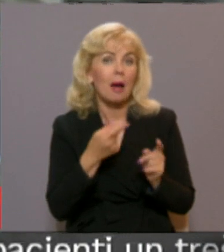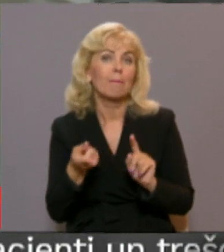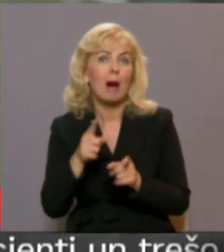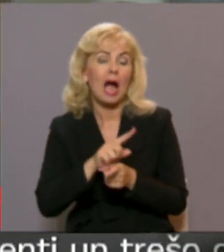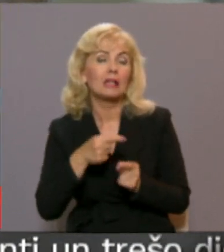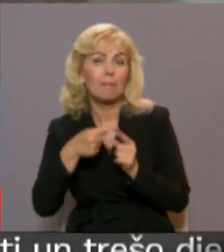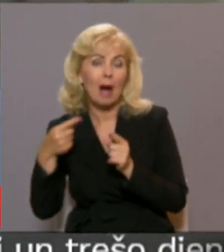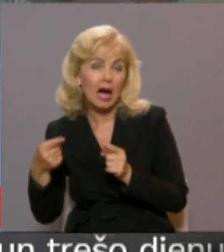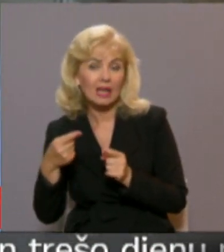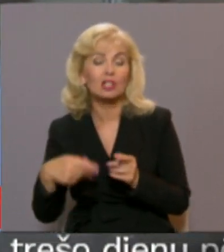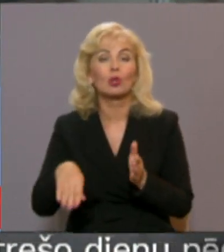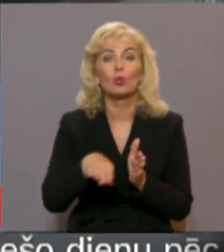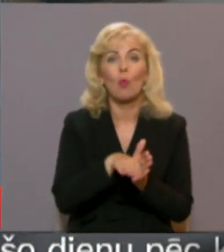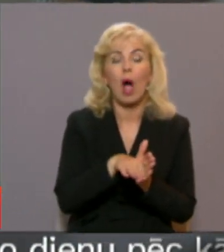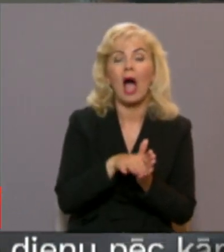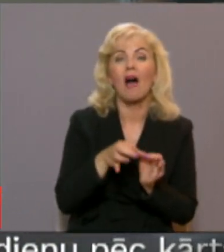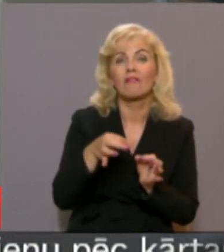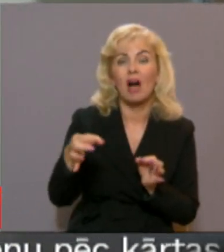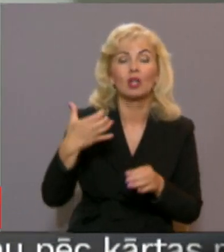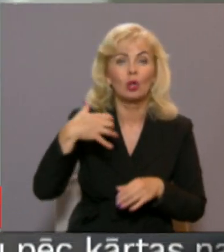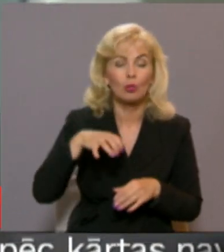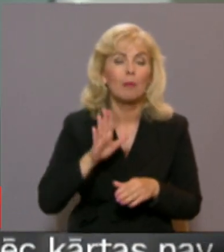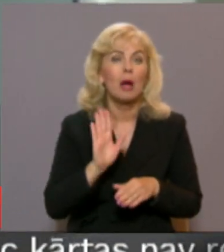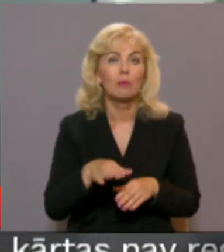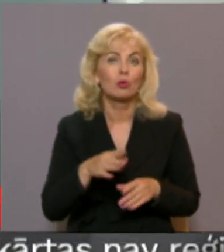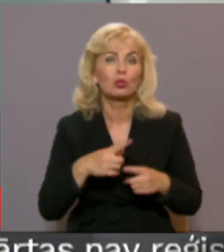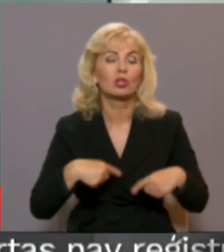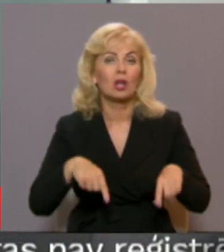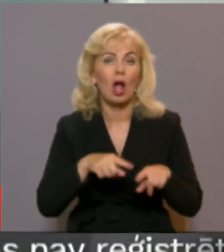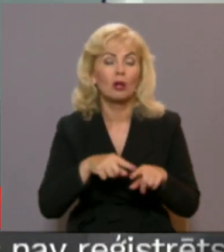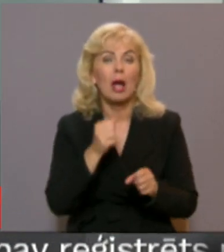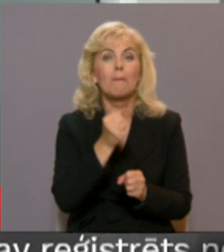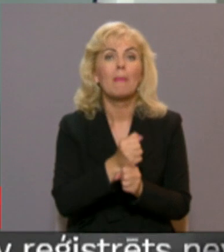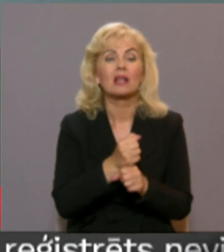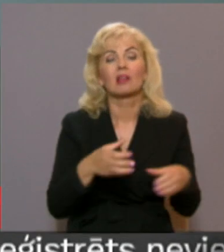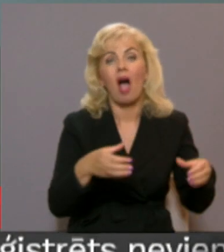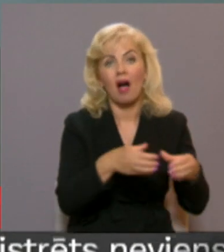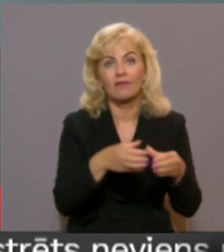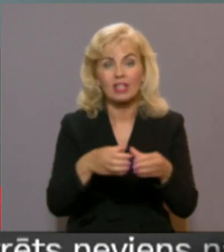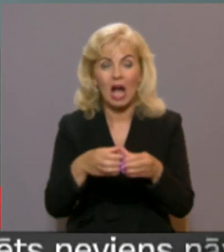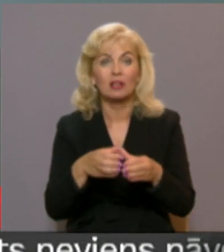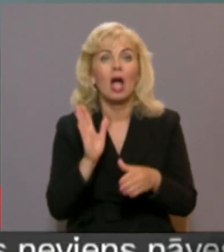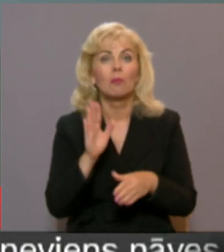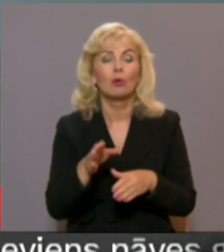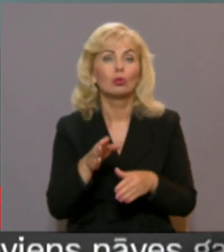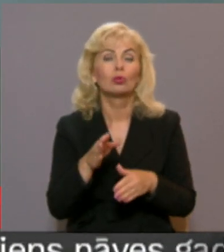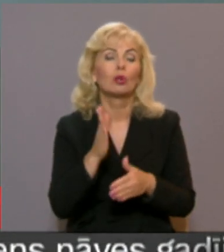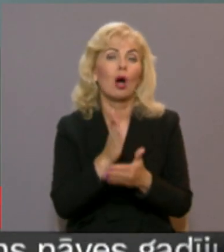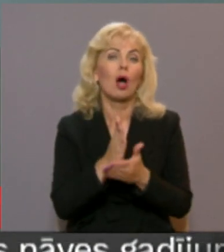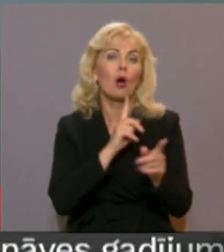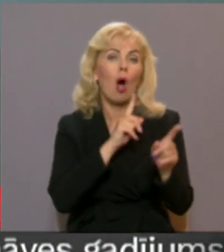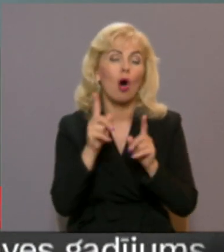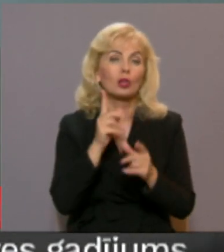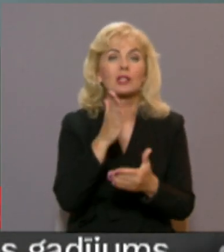pievienoto novada domas visticamā kļūšot par teritoriālajām pagastu apvienībām un būšot pastarpināts koordinators starp